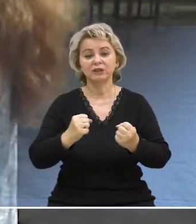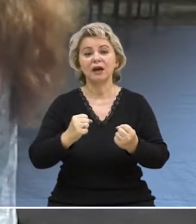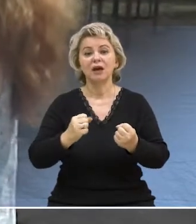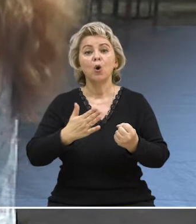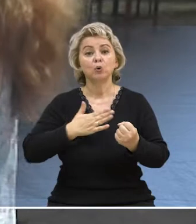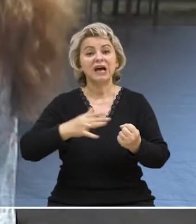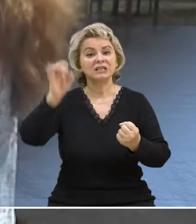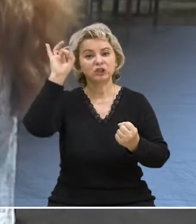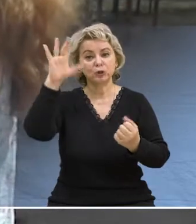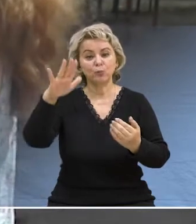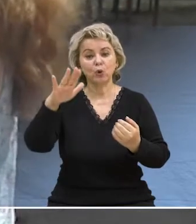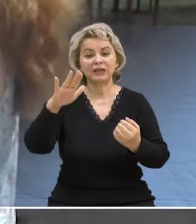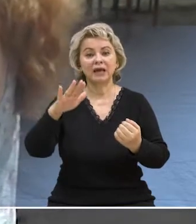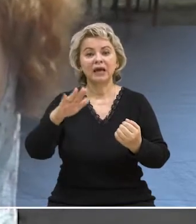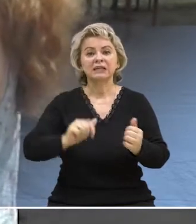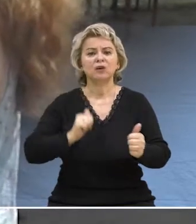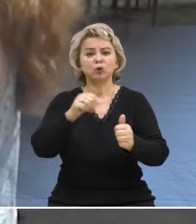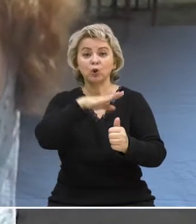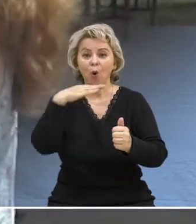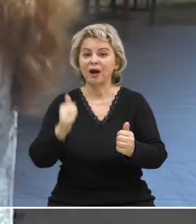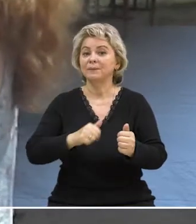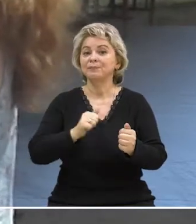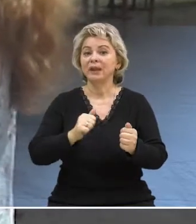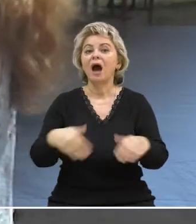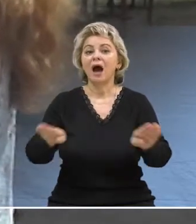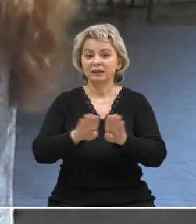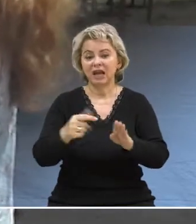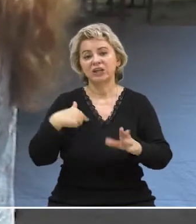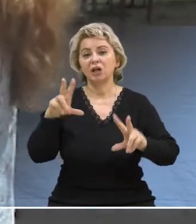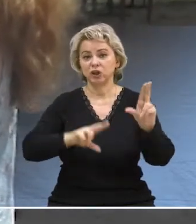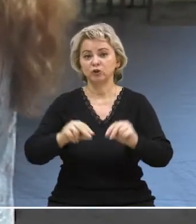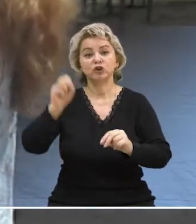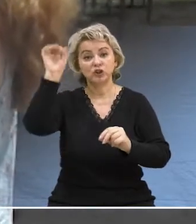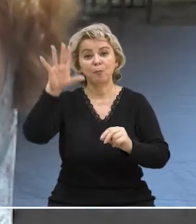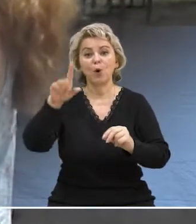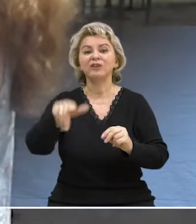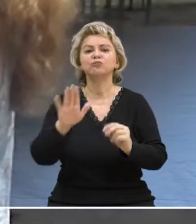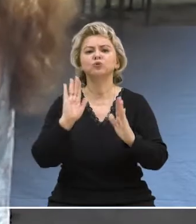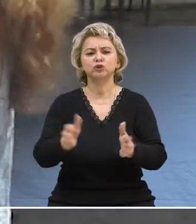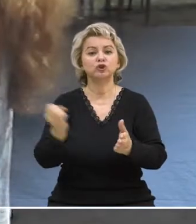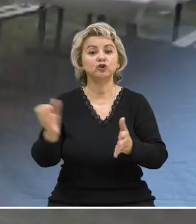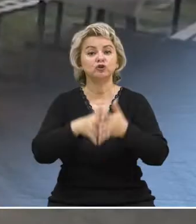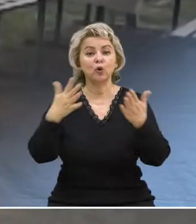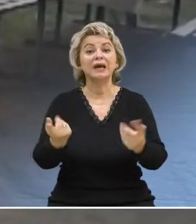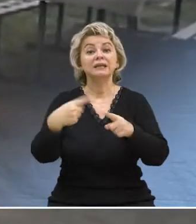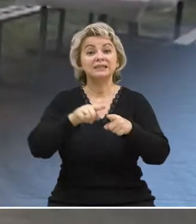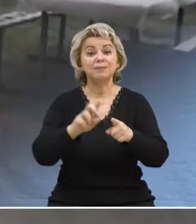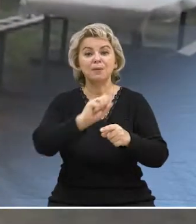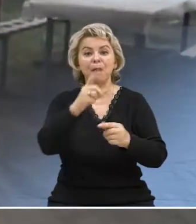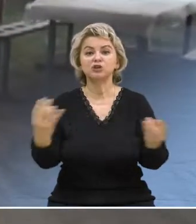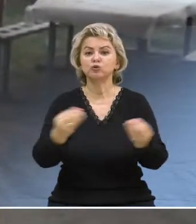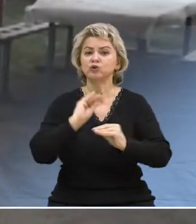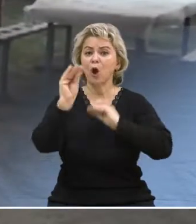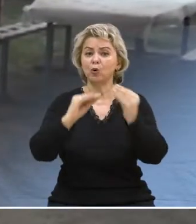спорта. У нас чемпионов, чемпион за чемпионом и за чемпионом. А так, я надеюсь, у нас чемпионов станет еще больше. Теперь гребной